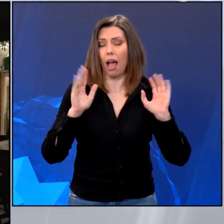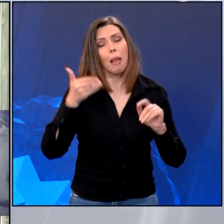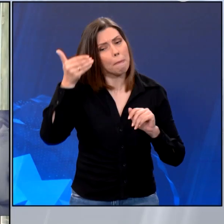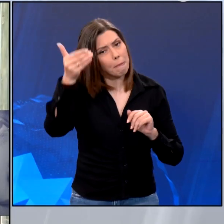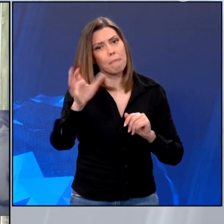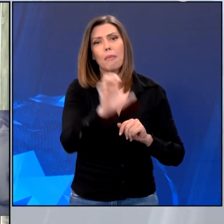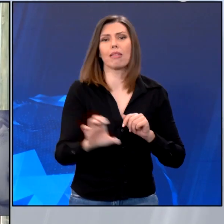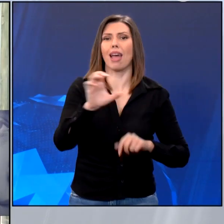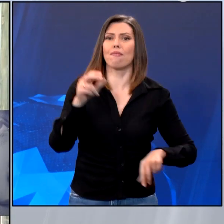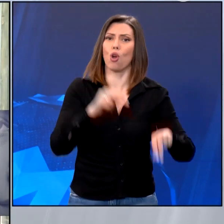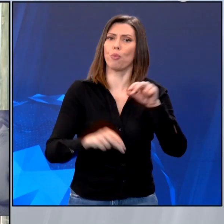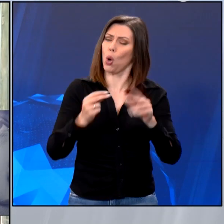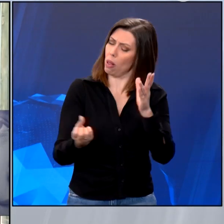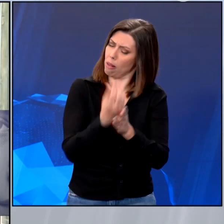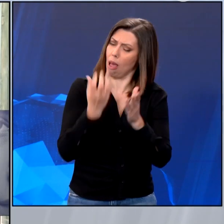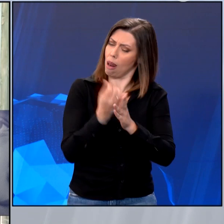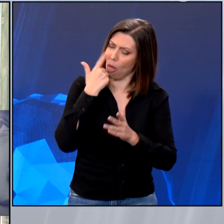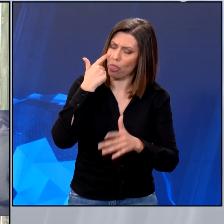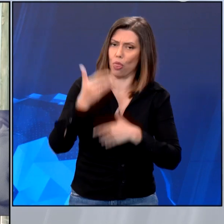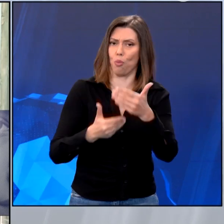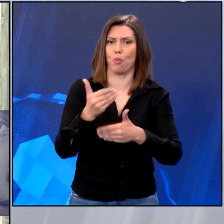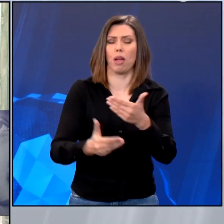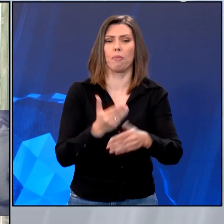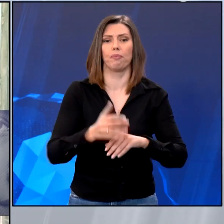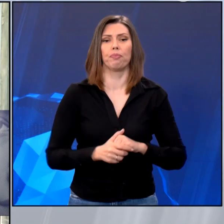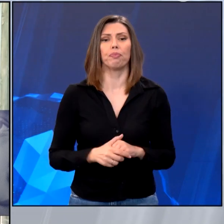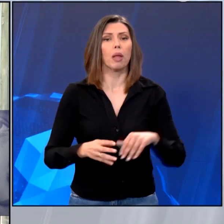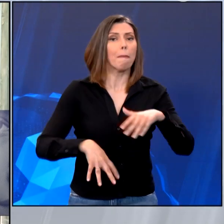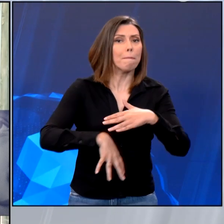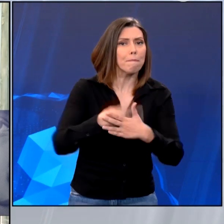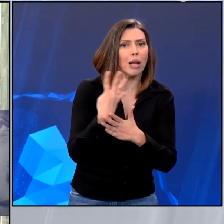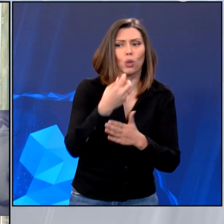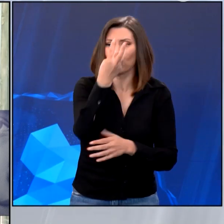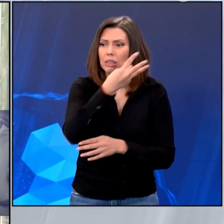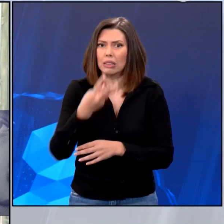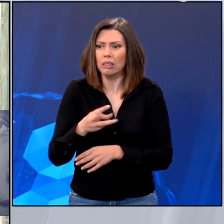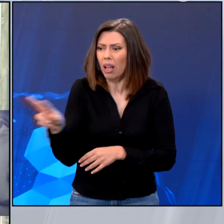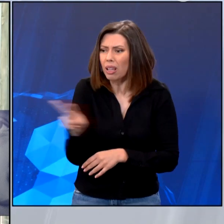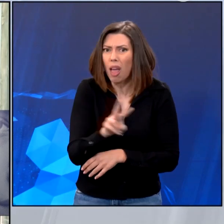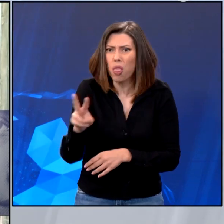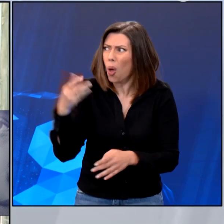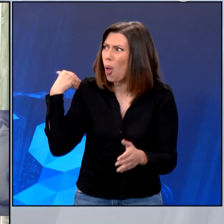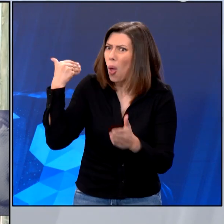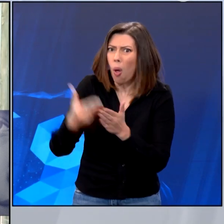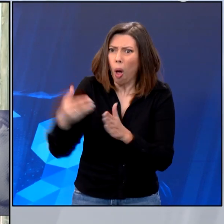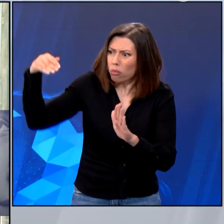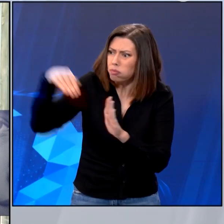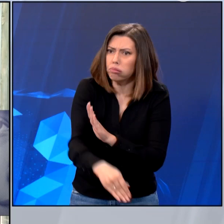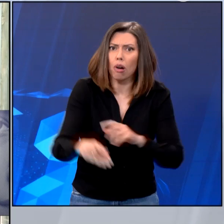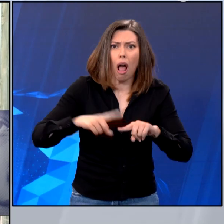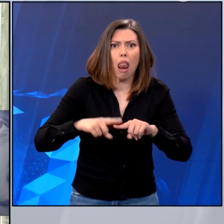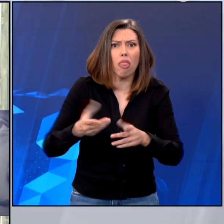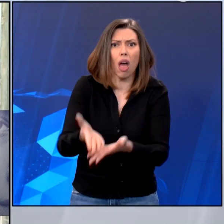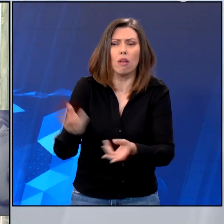ευρωεκλογές. Και η ηγεσία του Πασόκ όπως και η η ηγεσία του ΣΥΡΙΖΑ είναι μέρος του προβλήματος αυτή τη στιγμή. Δεν είναι μέρος της λύσης για να